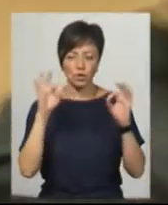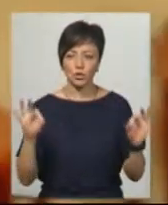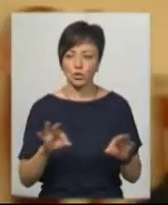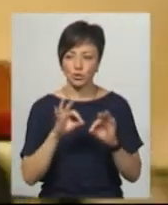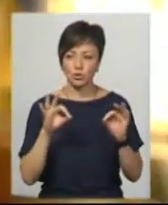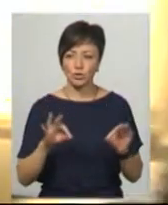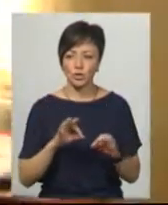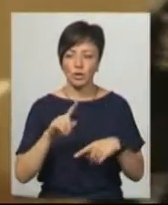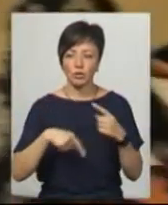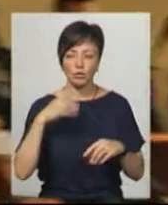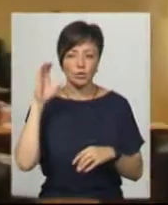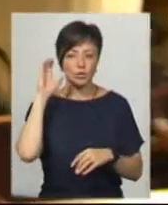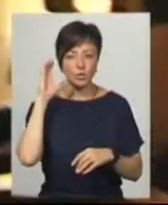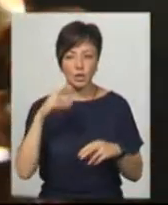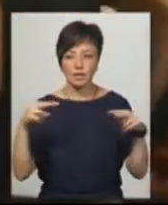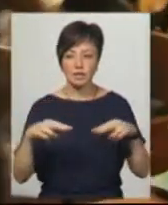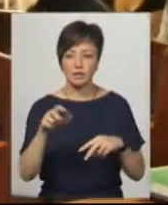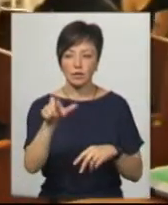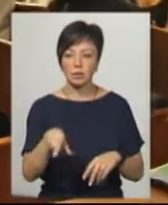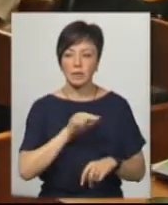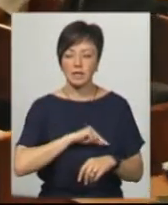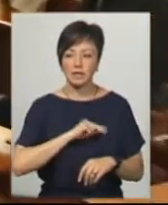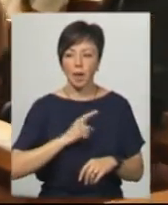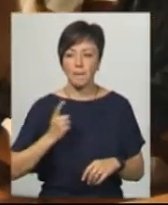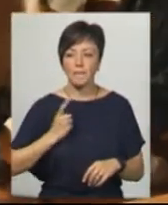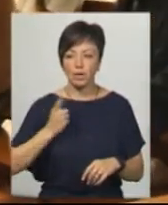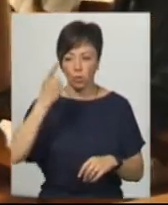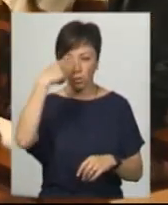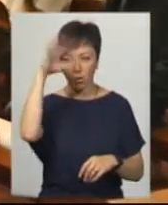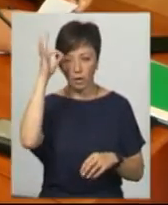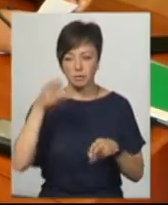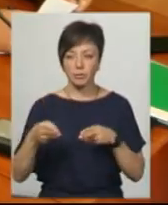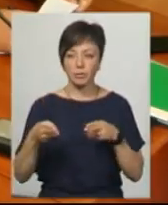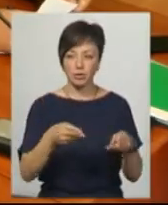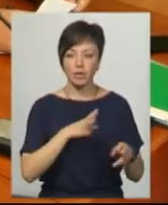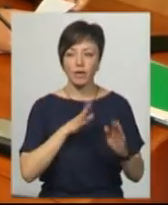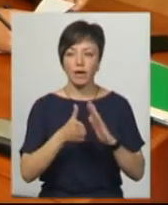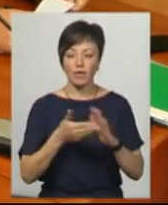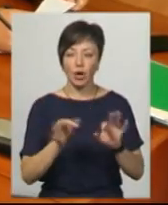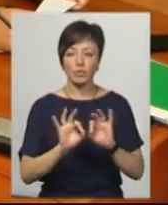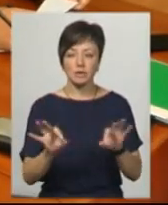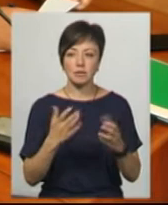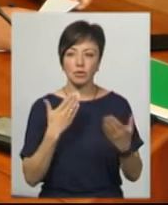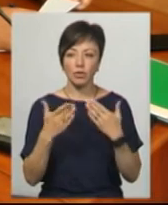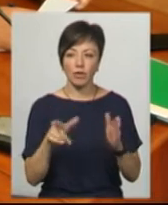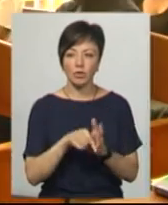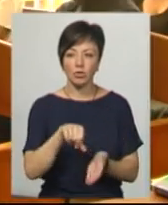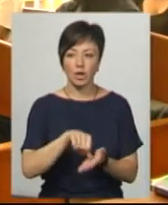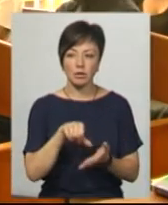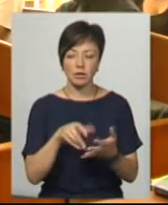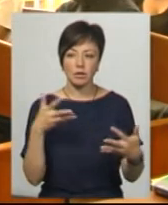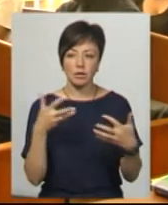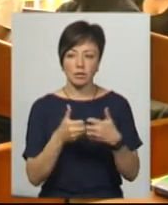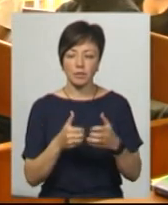Наступним слухали Вадима Сидорчука, свідок – працівник патрульної поліції. Він приїжджав на виклик, розповідає, спілкувався з учасником ДТП.